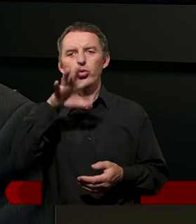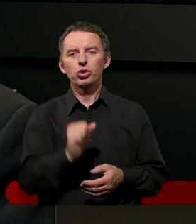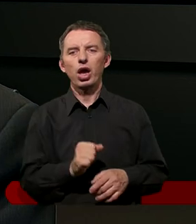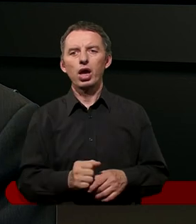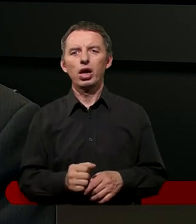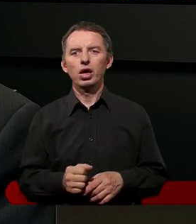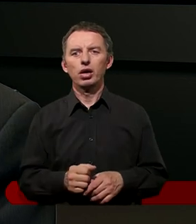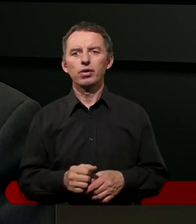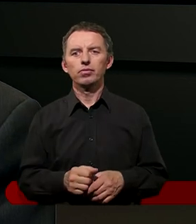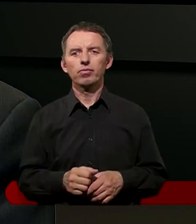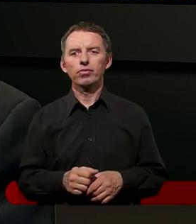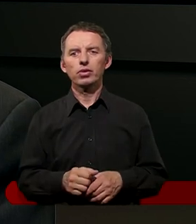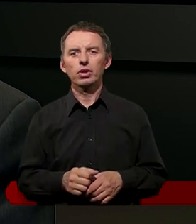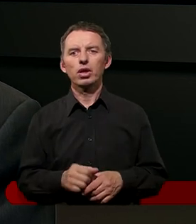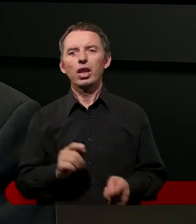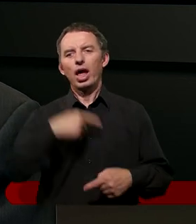Mateusza.